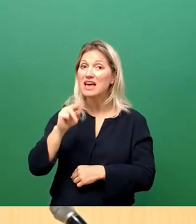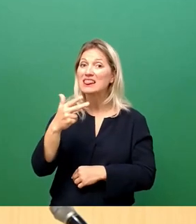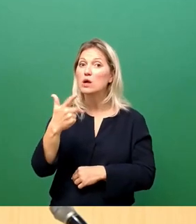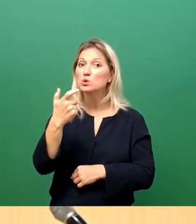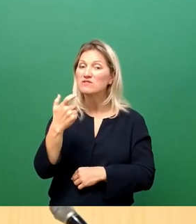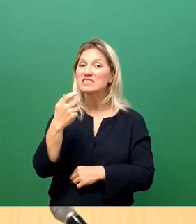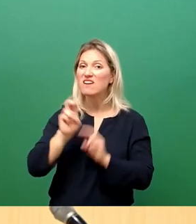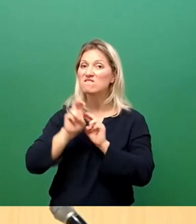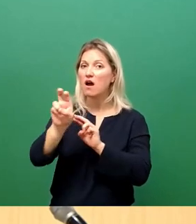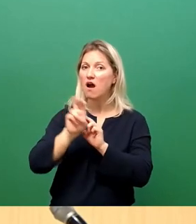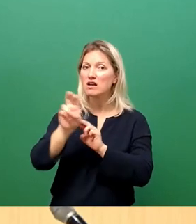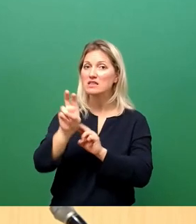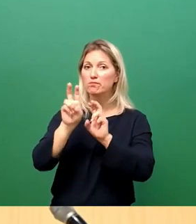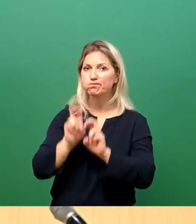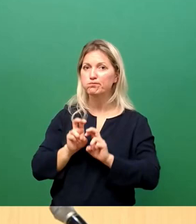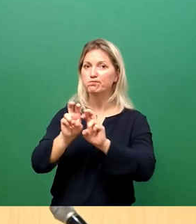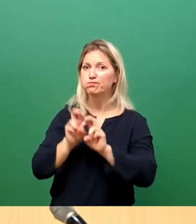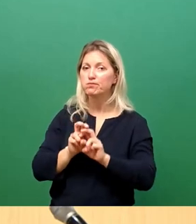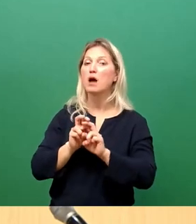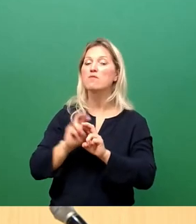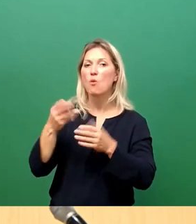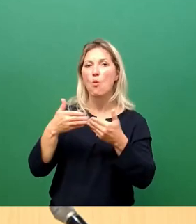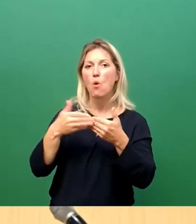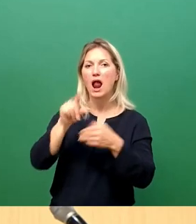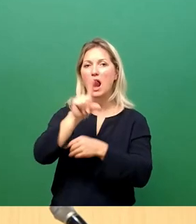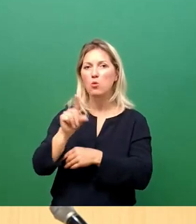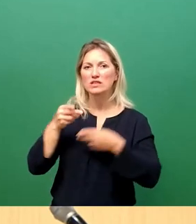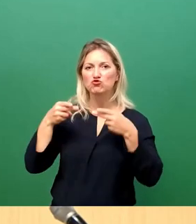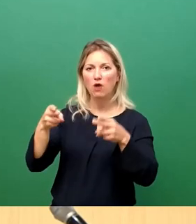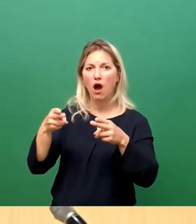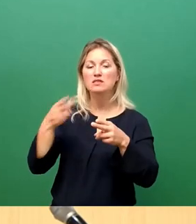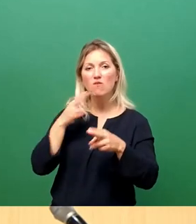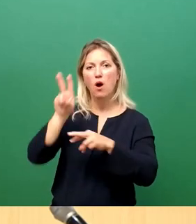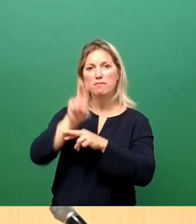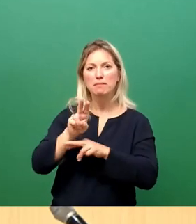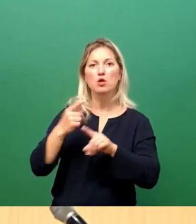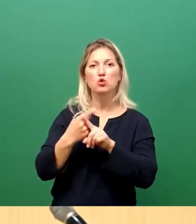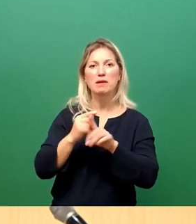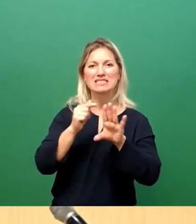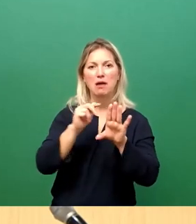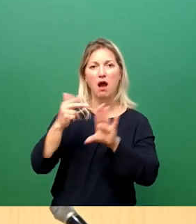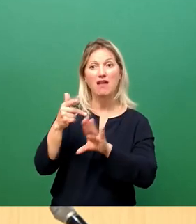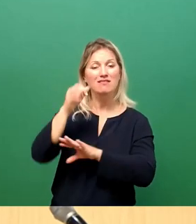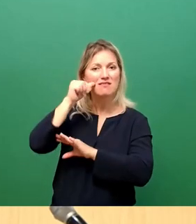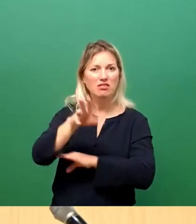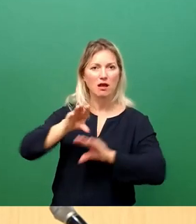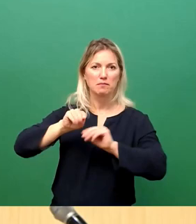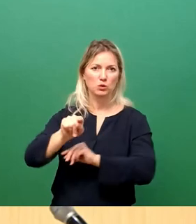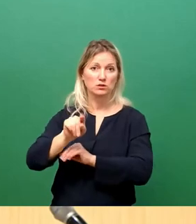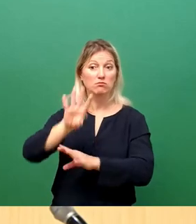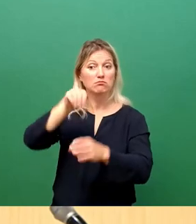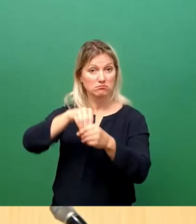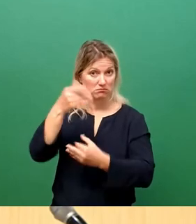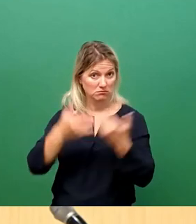sprechen, die Höhe-Luisen-Straße, die Linien 7 und 8 Tag für Tag auch nutzen. Auch die muss man natürlich in so einer Planung